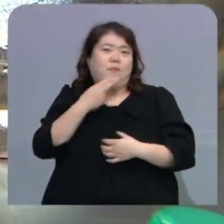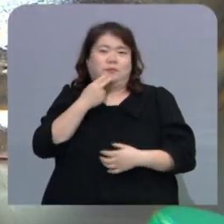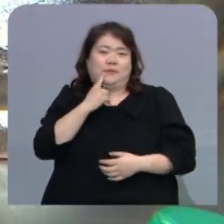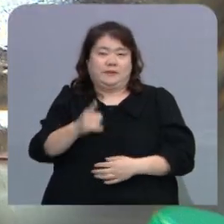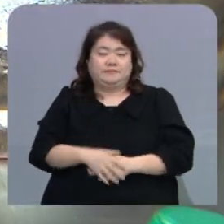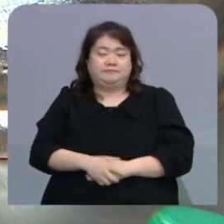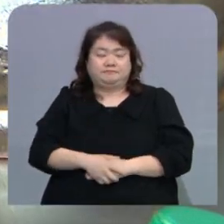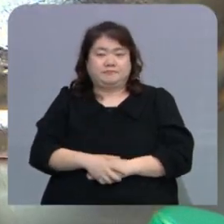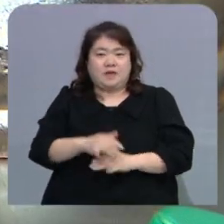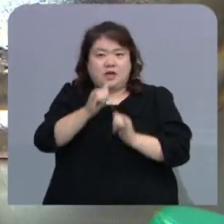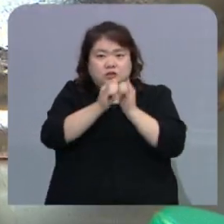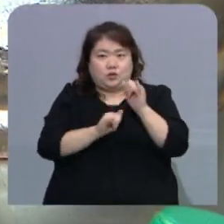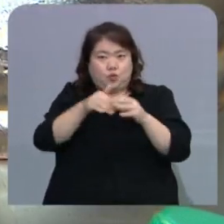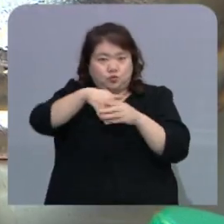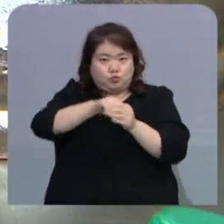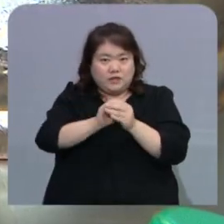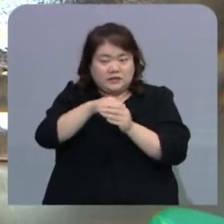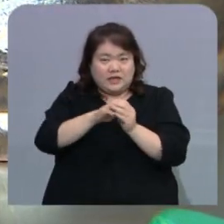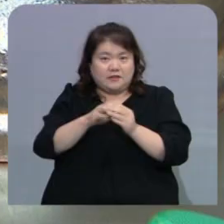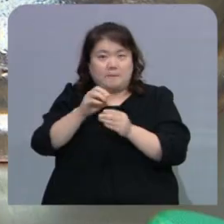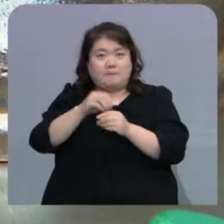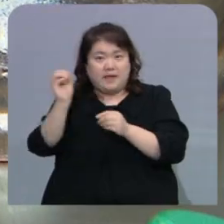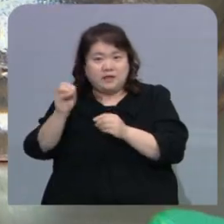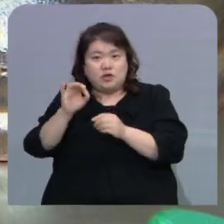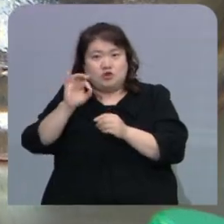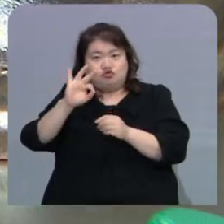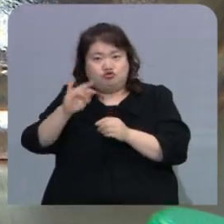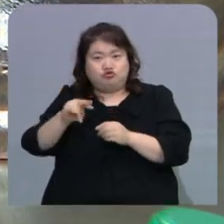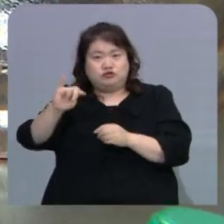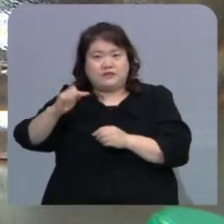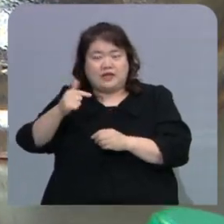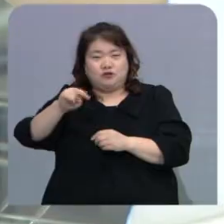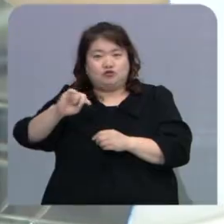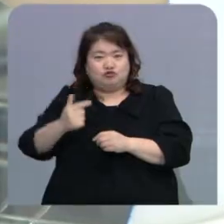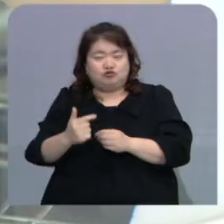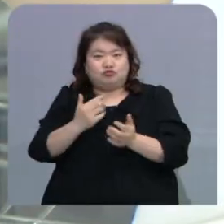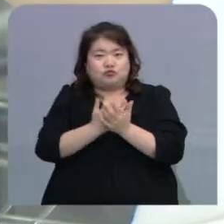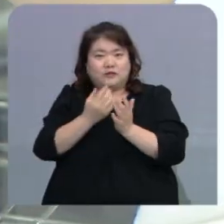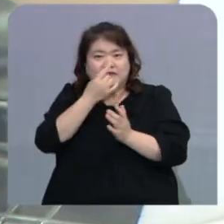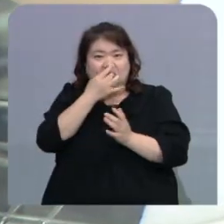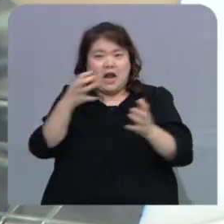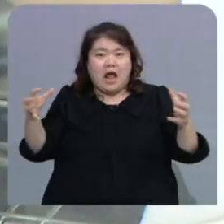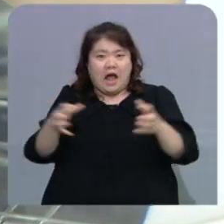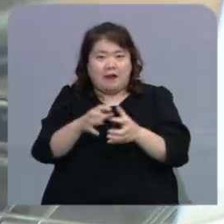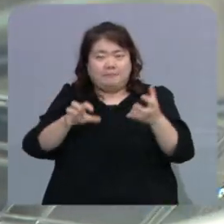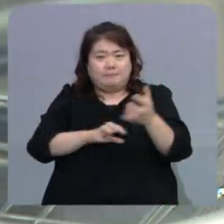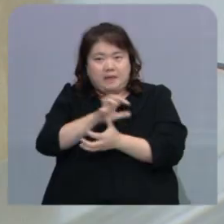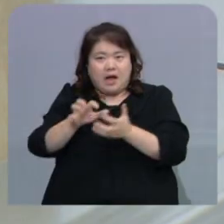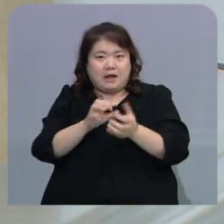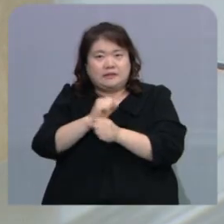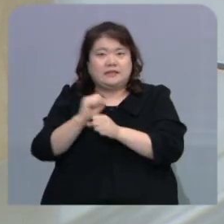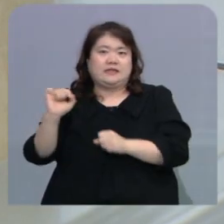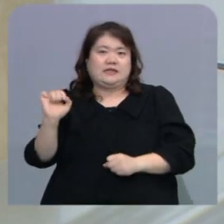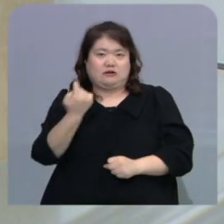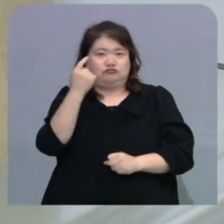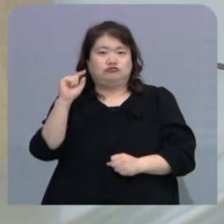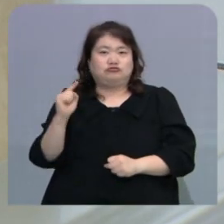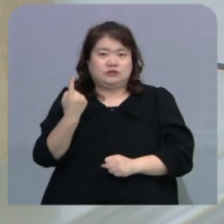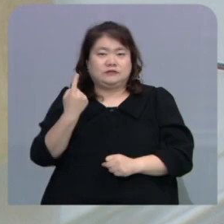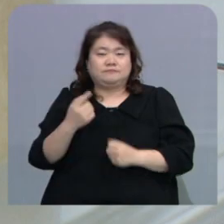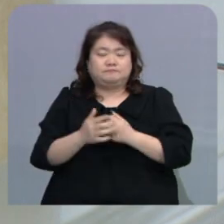전통 된장에서 분리한 유산균과 농진청에서 육성한 쌀 품종을 혼합해 만든 쌀 요구르트입니다.